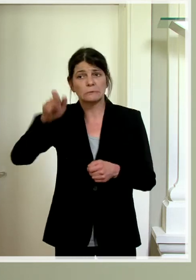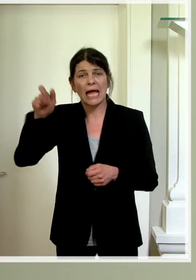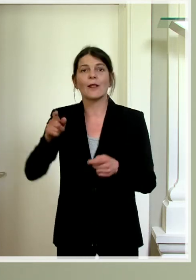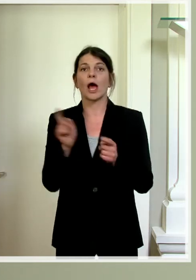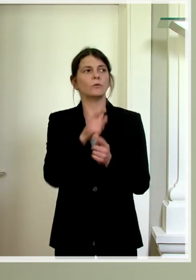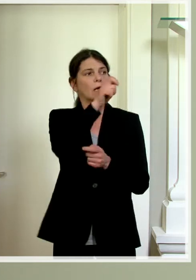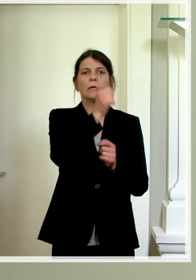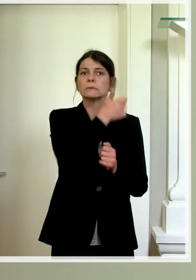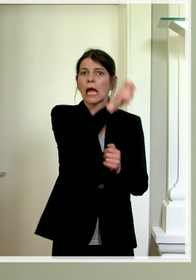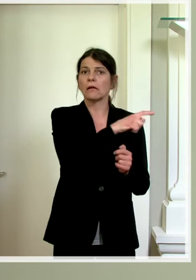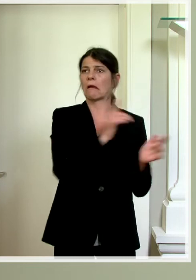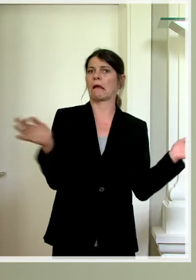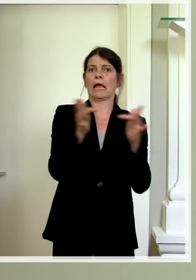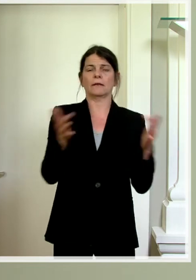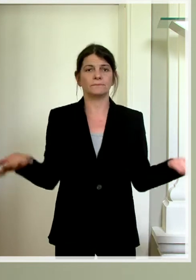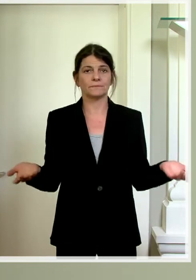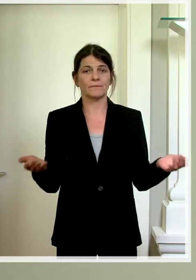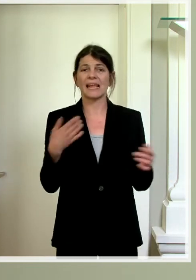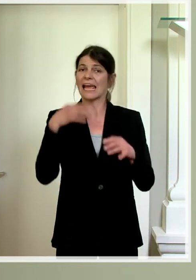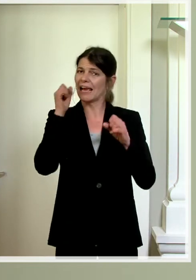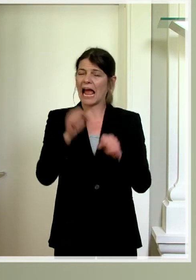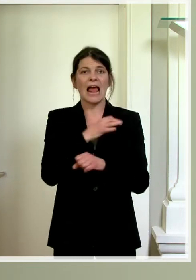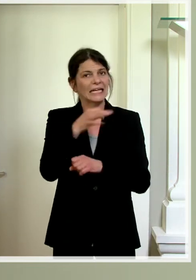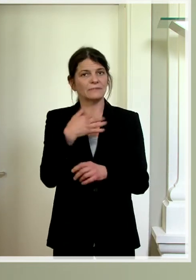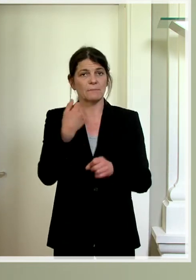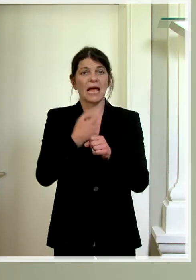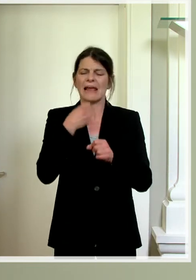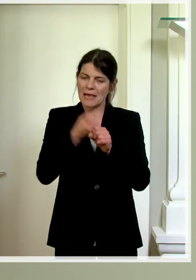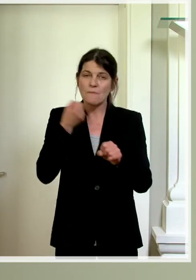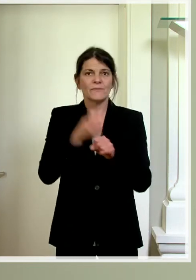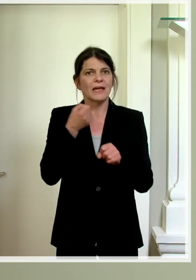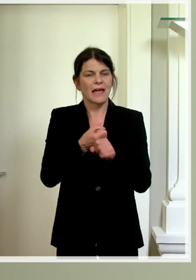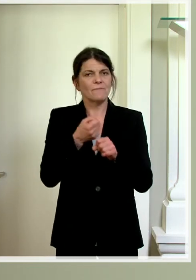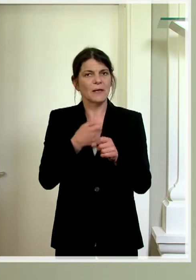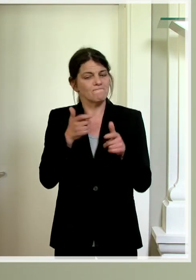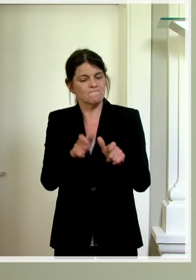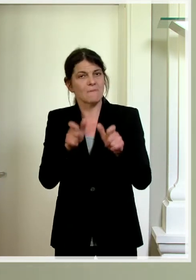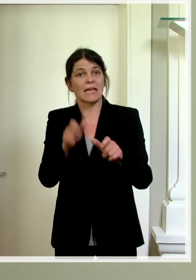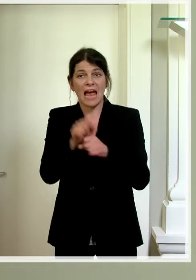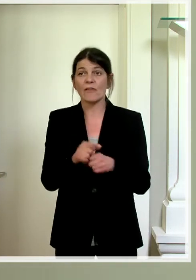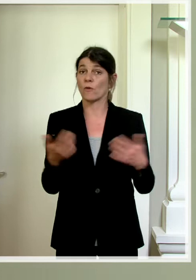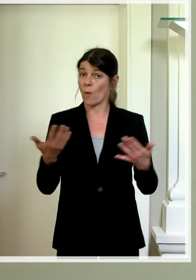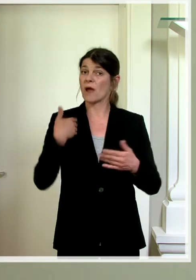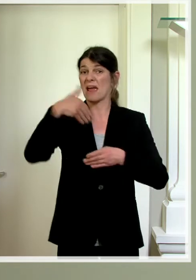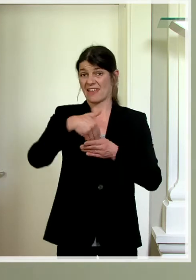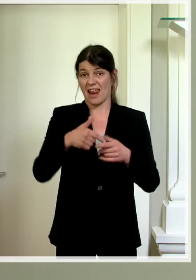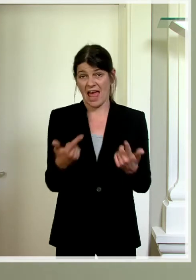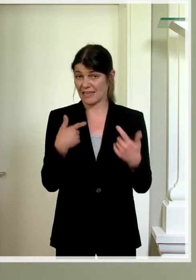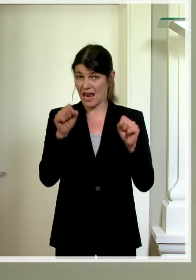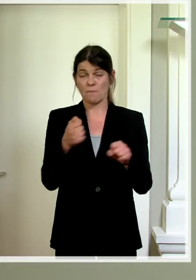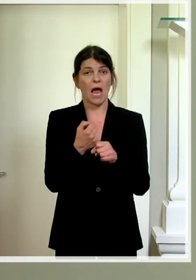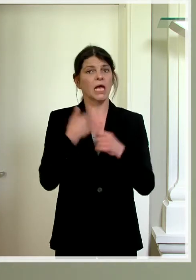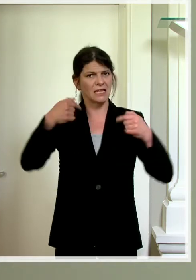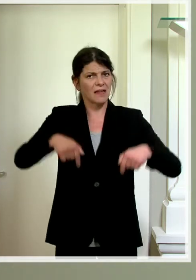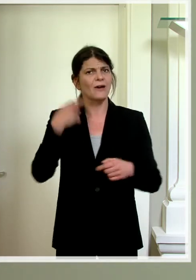Alles, was wir tun können, ist zu kämpfen dort, wo wir kämpfen können. Und das ist im Inland und wir können hier dafür sorgen,